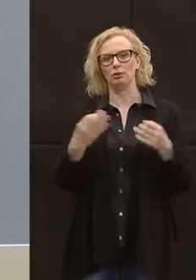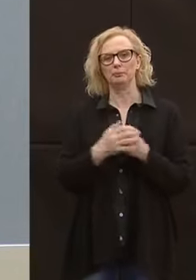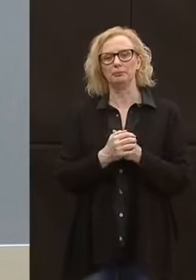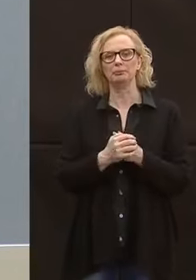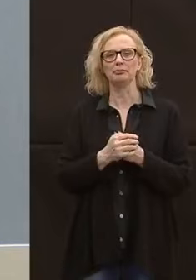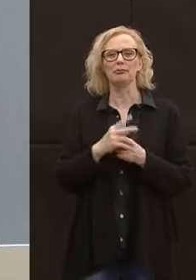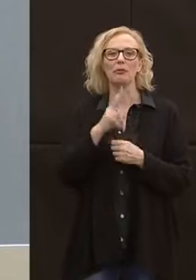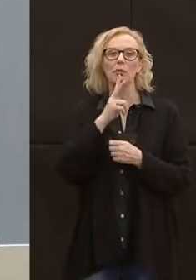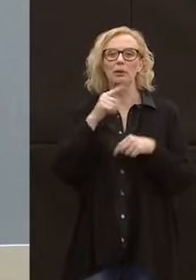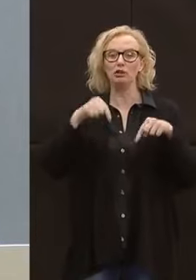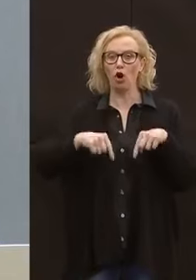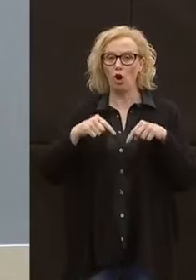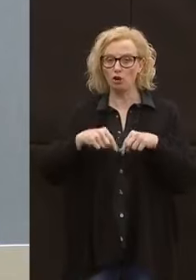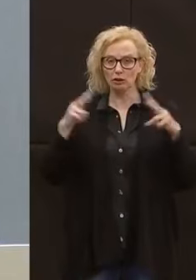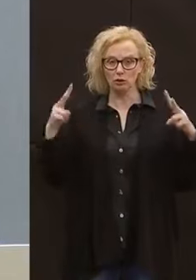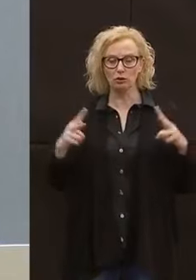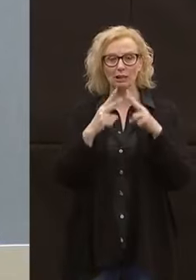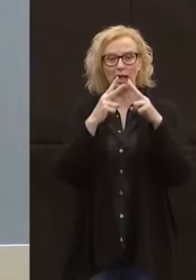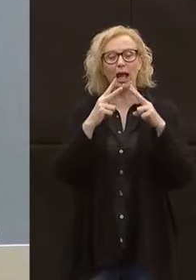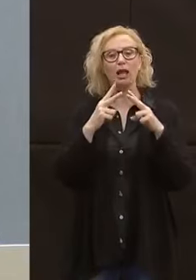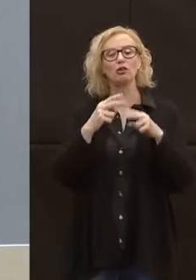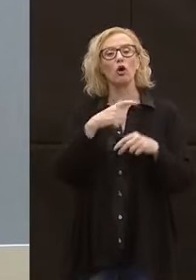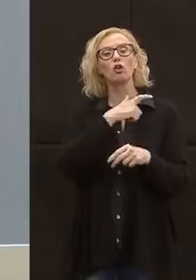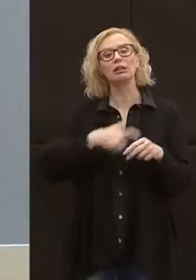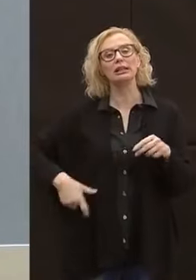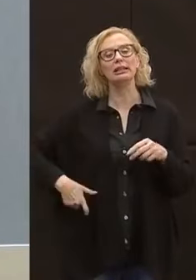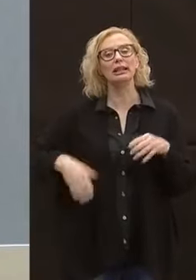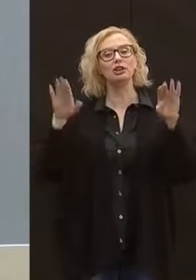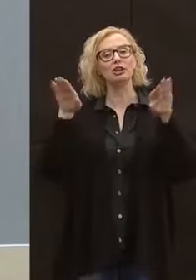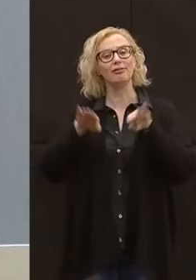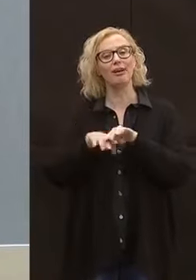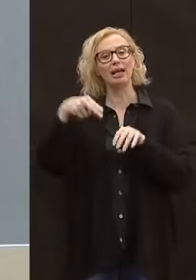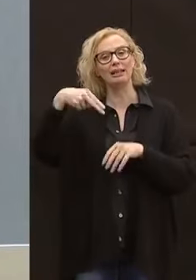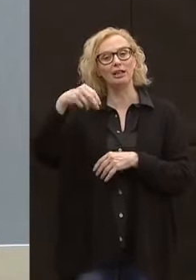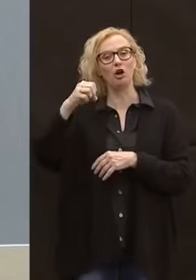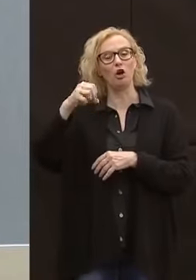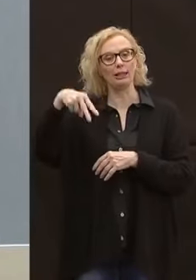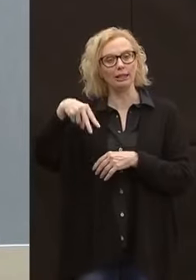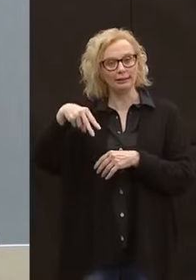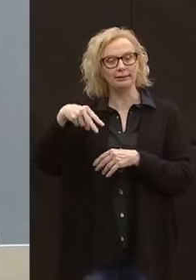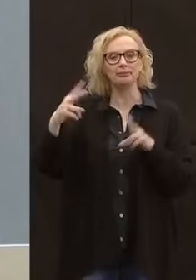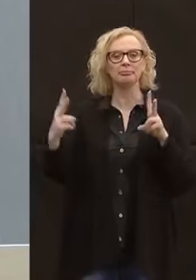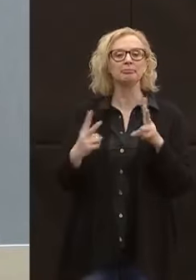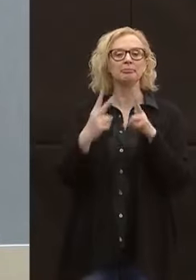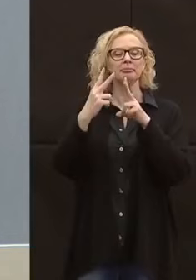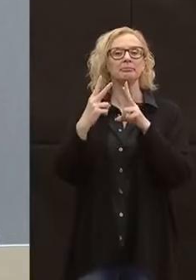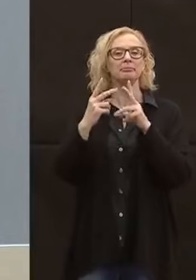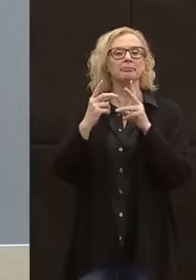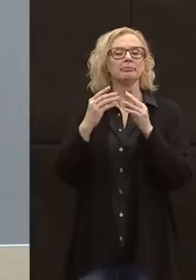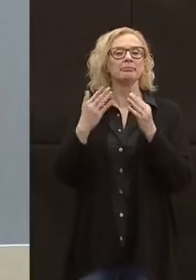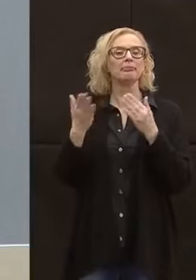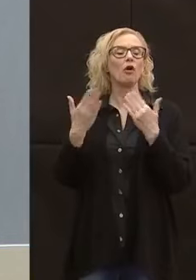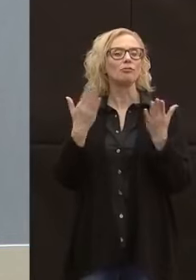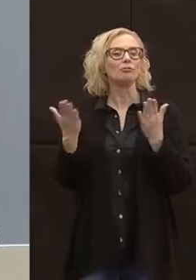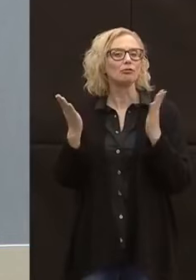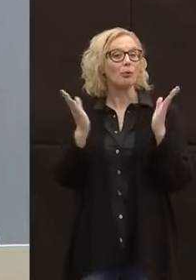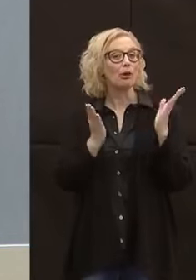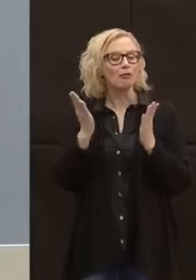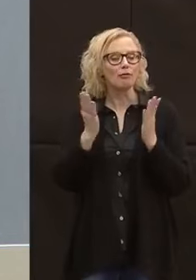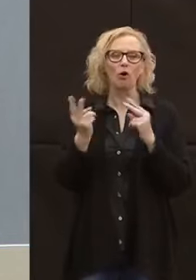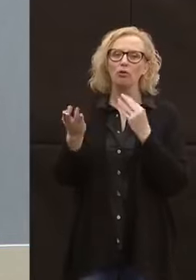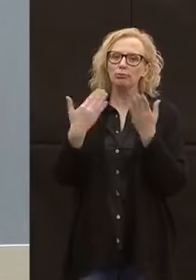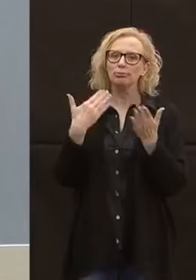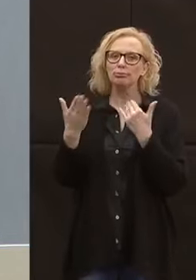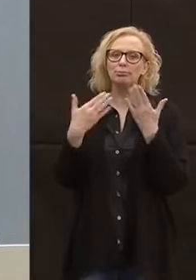Nel pomeriggio di oggi abbiamo incontrato i sindaci della Valle di Nonne, con i quali appunto abbiamo avuto un confronto col Presidente, con